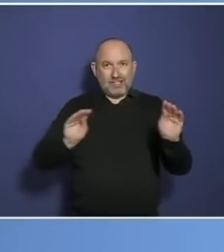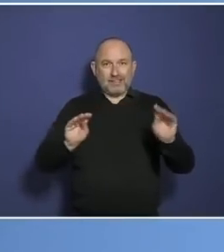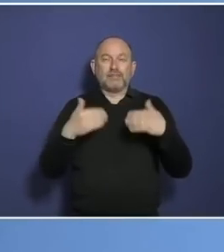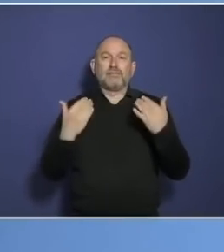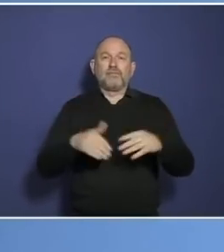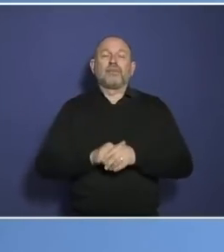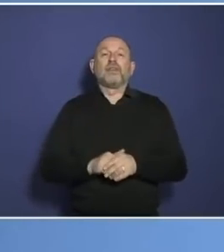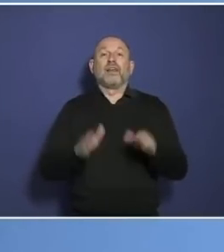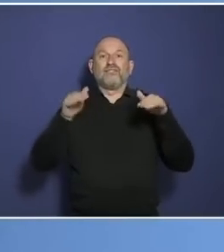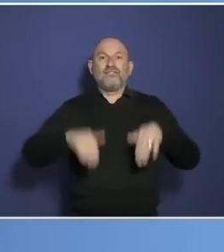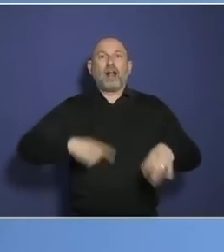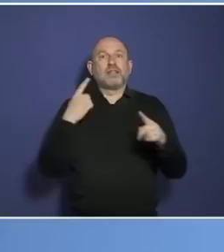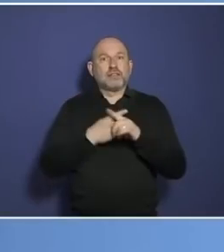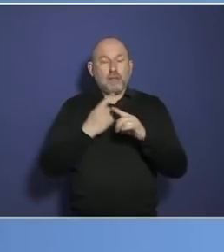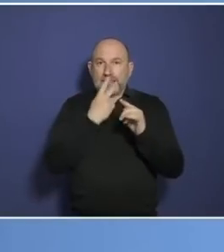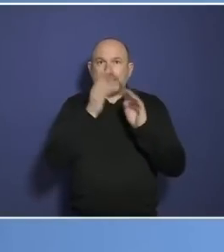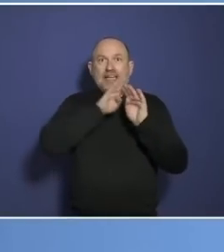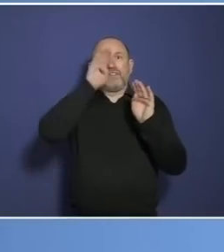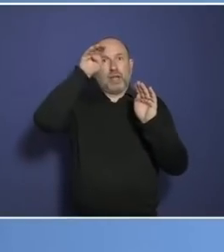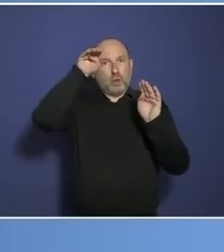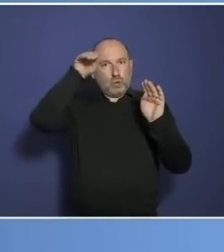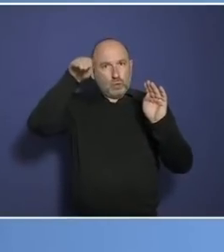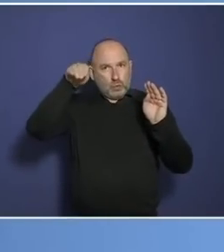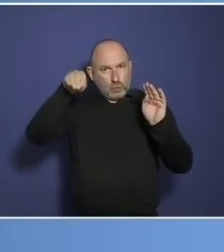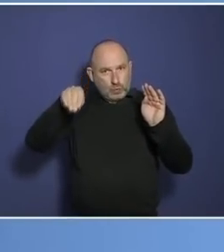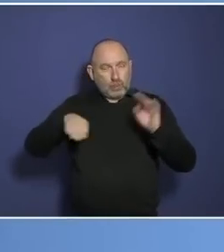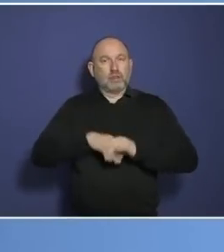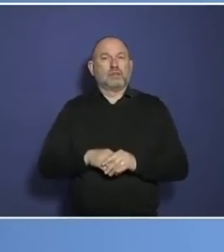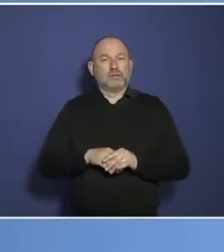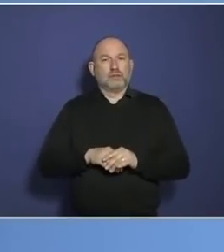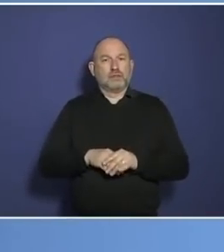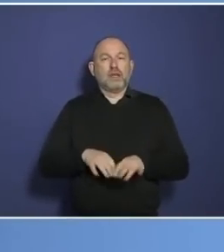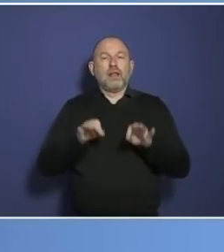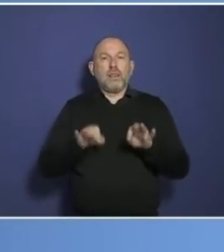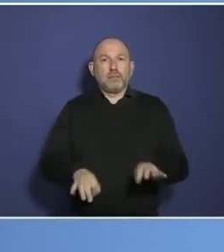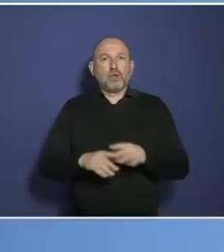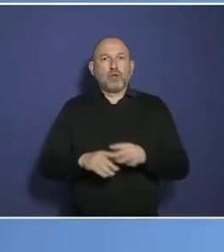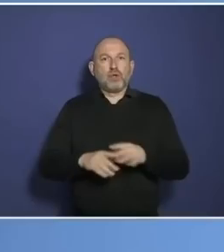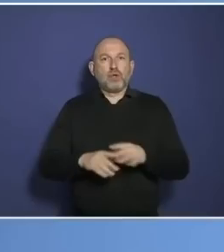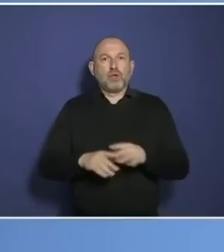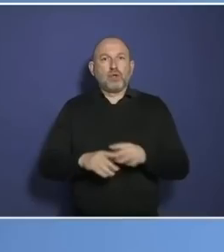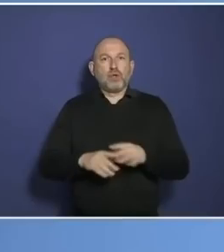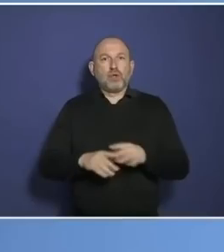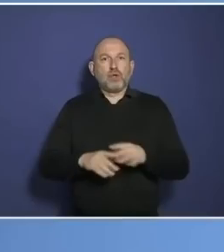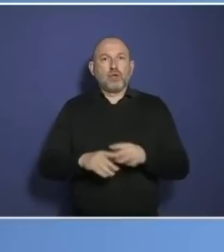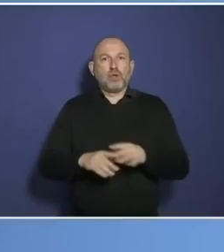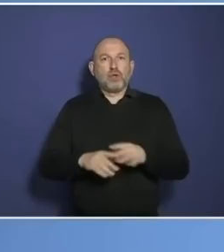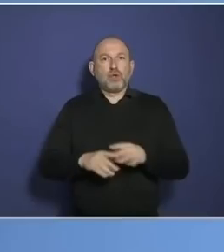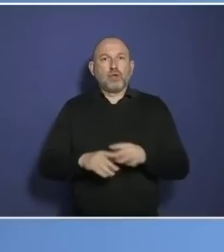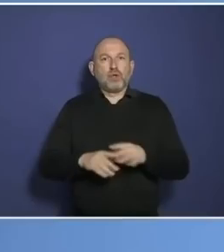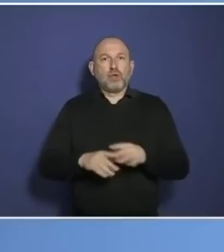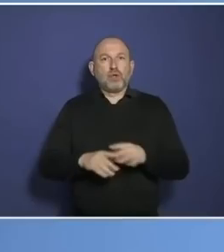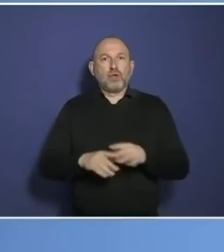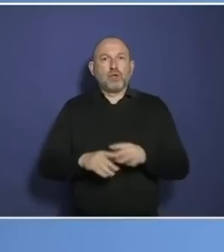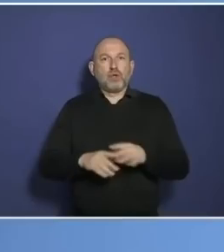gehen deutlich zurück. Das ist also eine Entwicklung, die wir antizipiert hatten. Wie bitte, die Corona